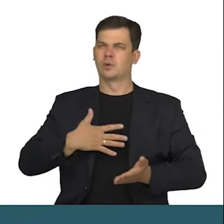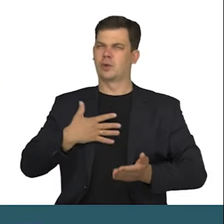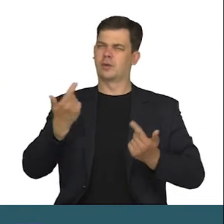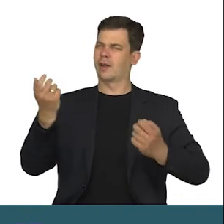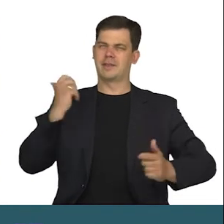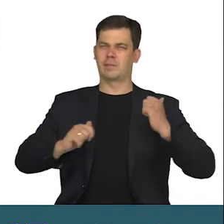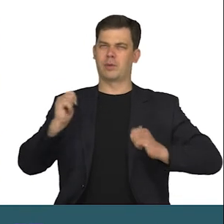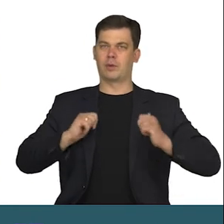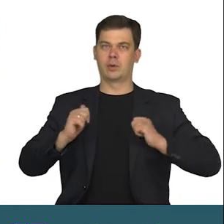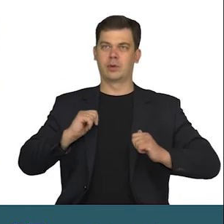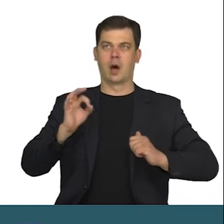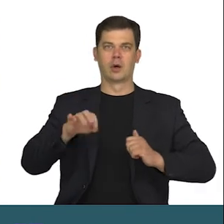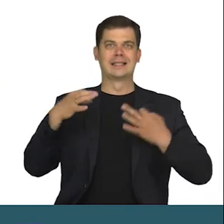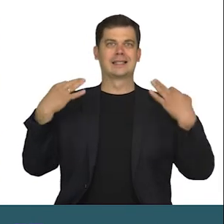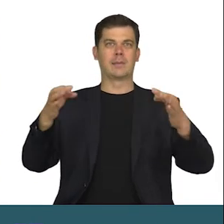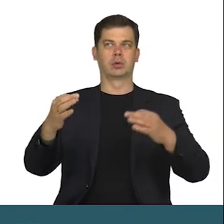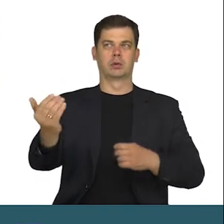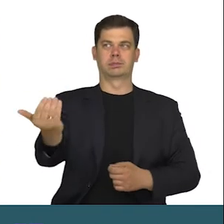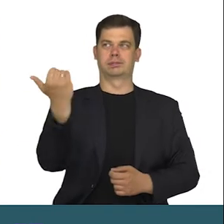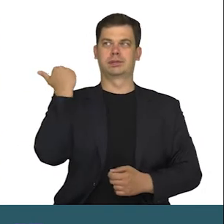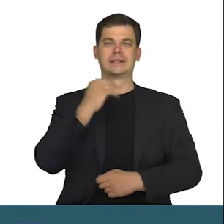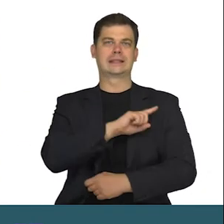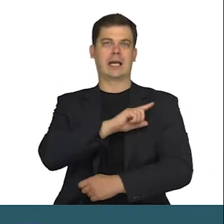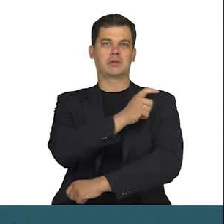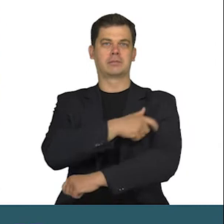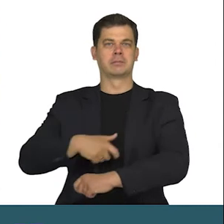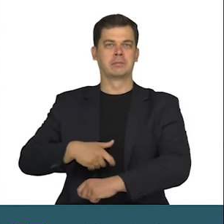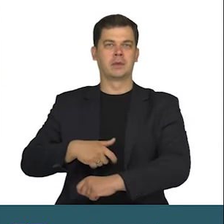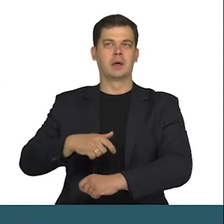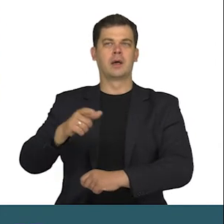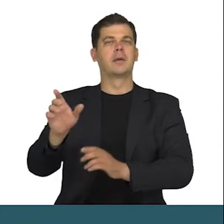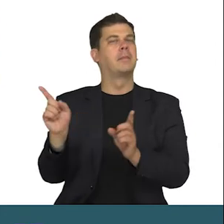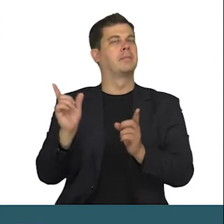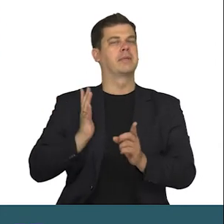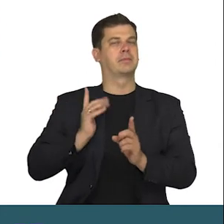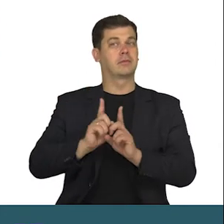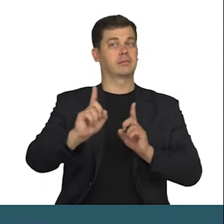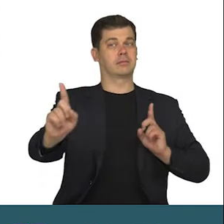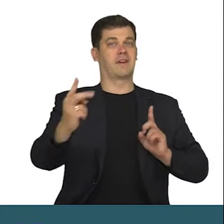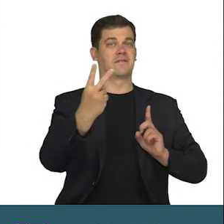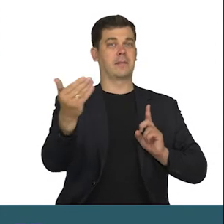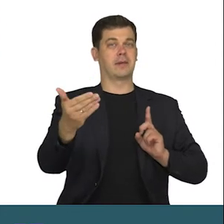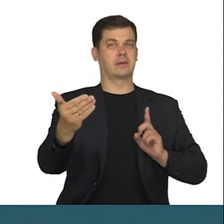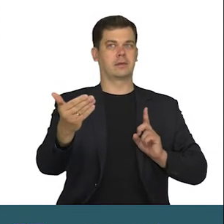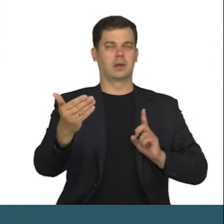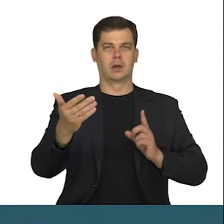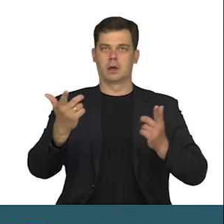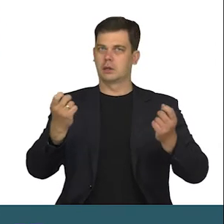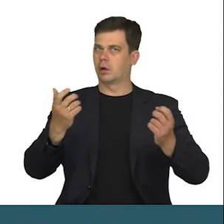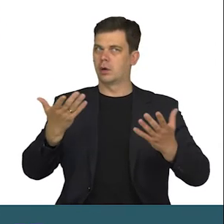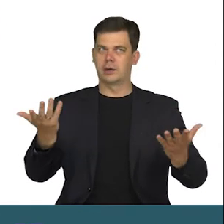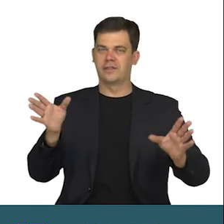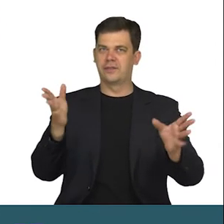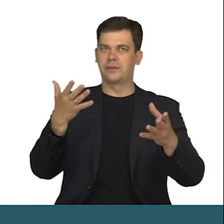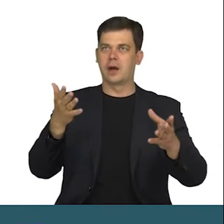niepokój, gdy mija mnie samochód straży miejskiej. Bezpieczna odległość. Dwa metry i więcej. Robi się coraz wieczniej,